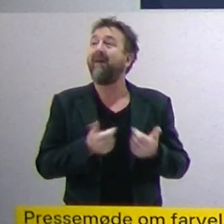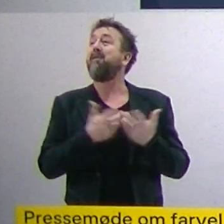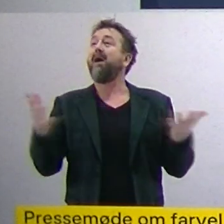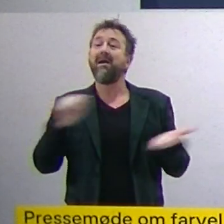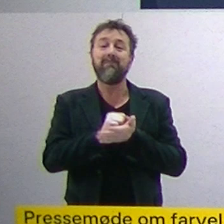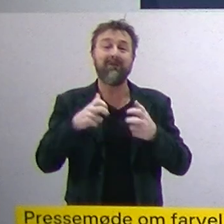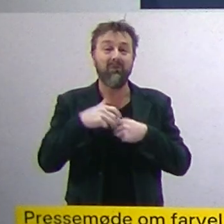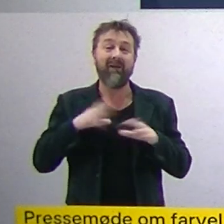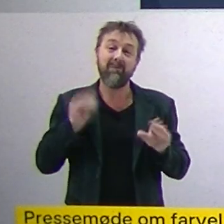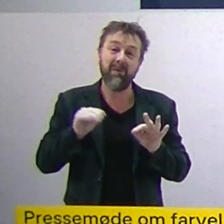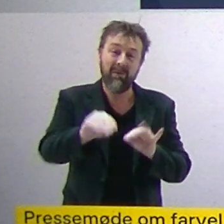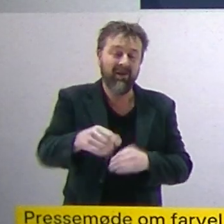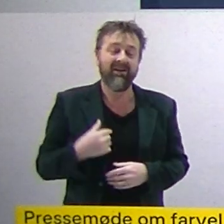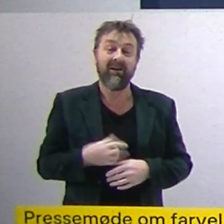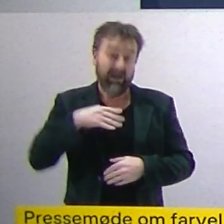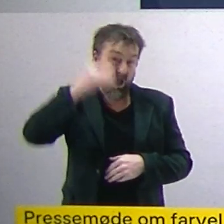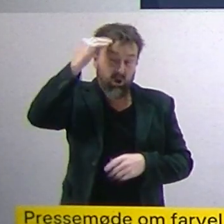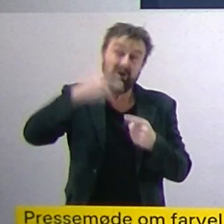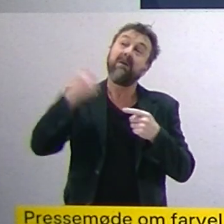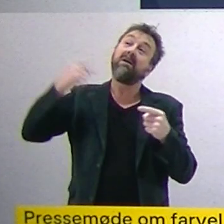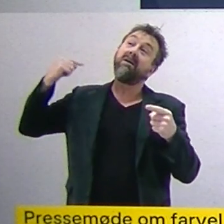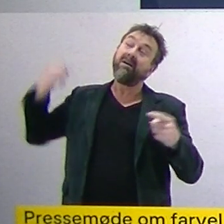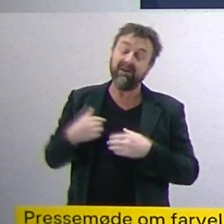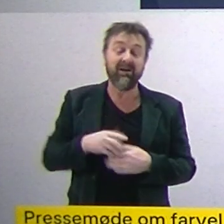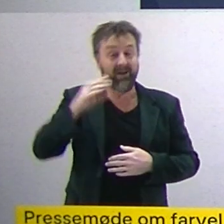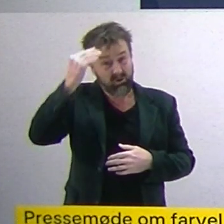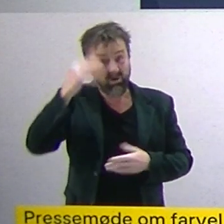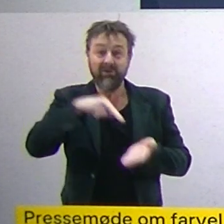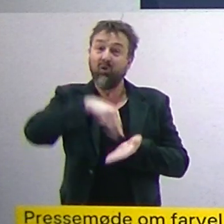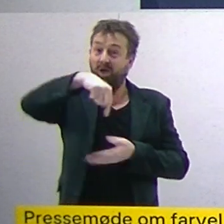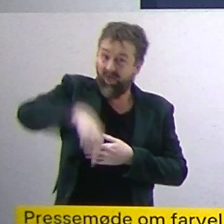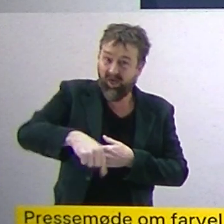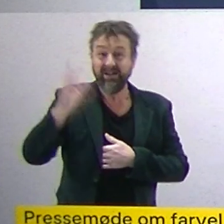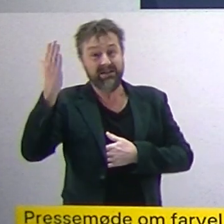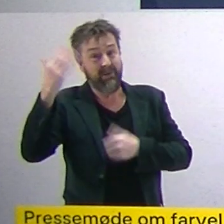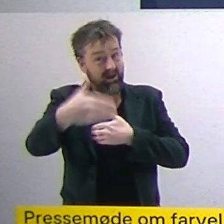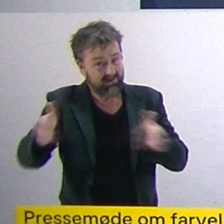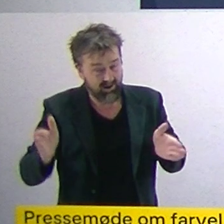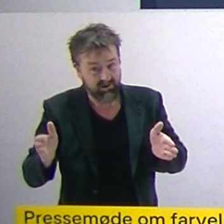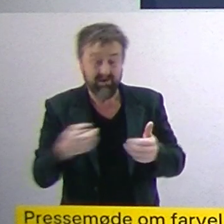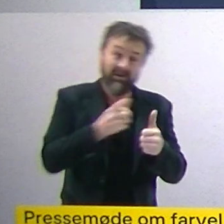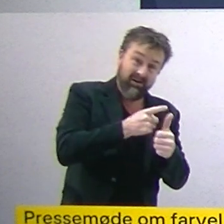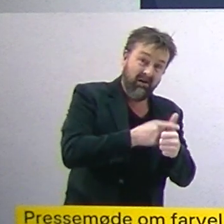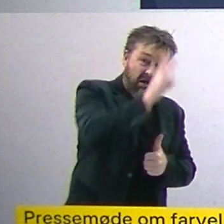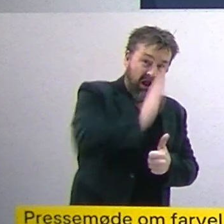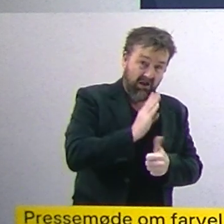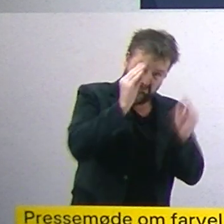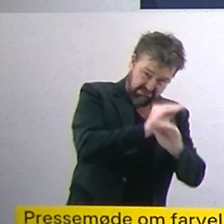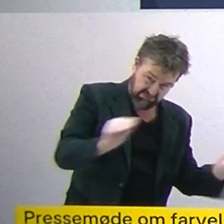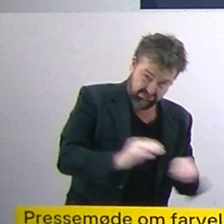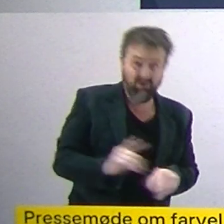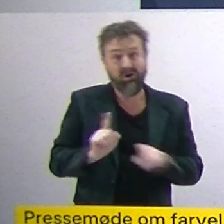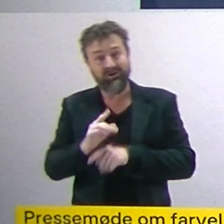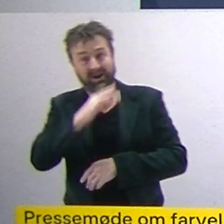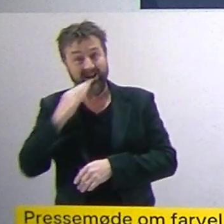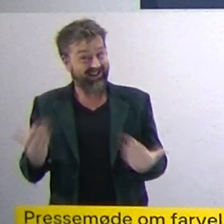har deltaget i. Men jeg kan huske rigtig mange af dem, og jeg kan huske, at vi har stået her før i spejlsalen, både med alvor og med glæde. Og der har mest